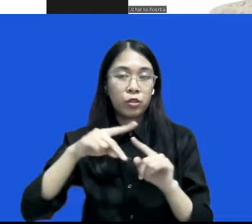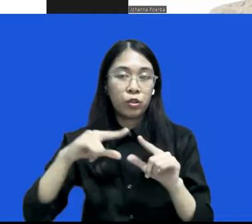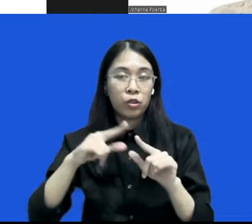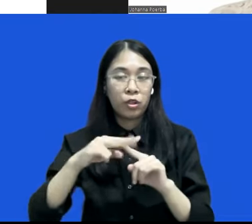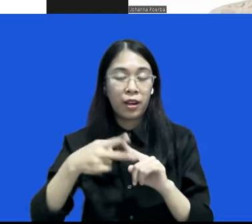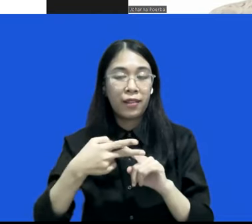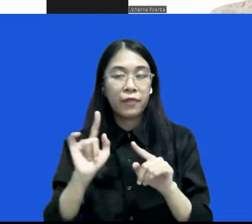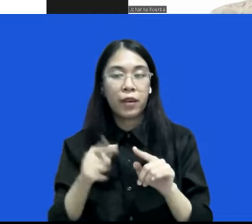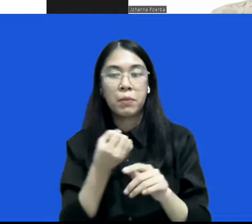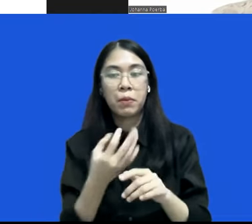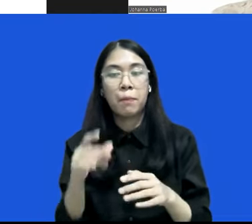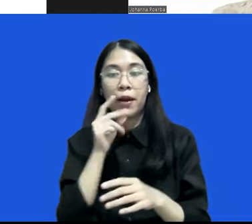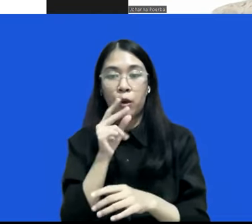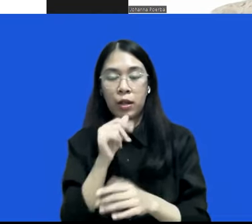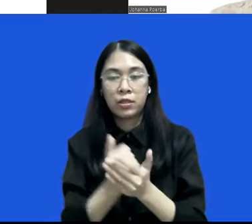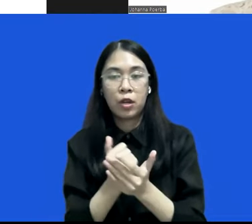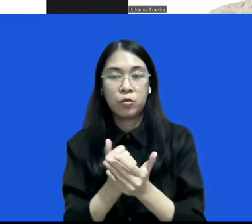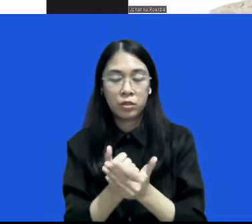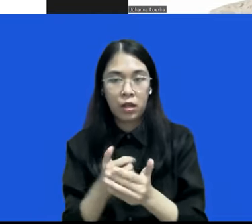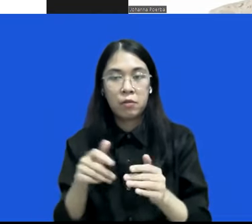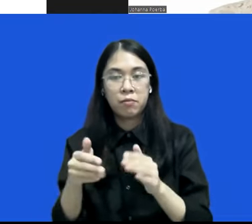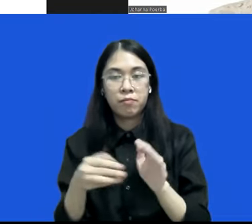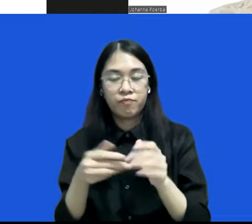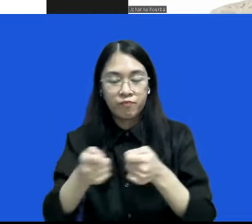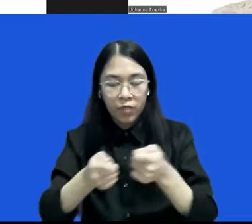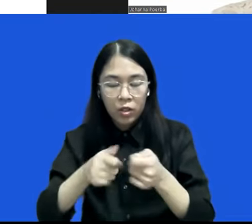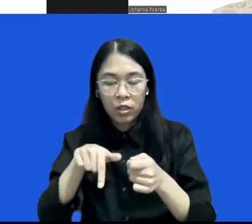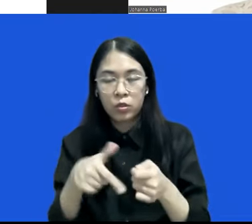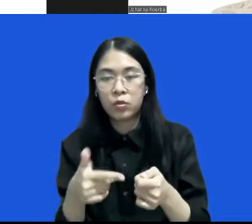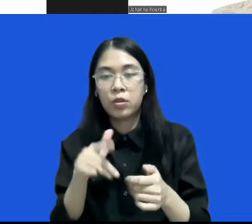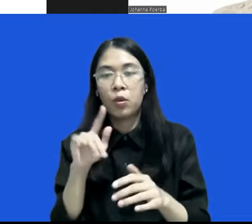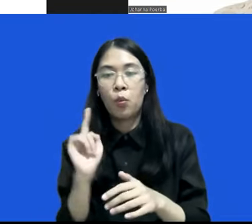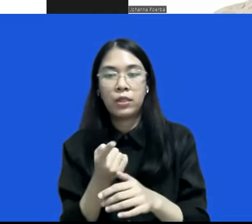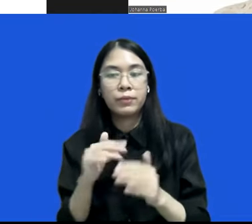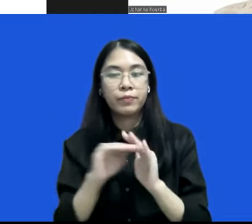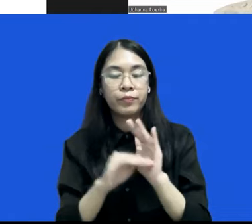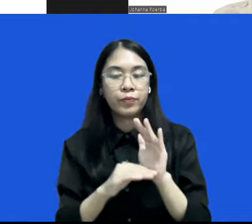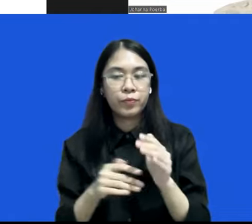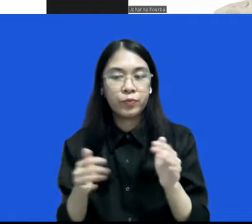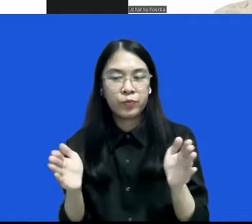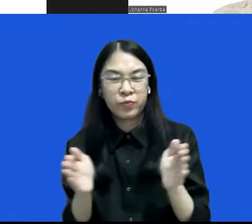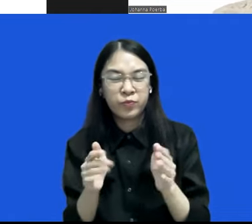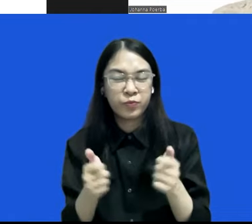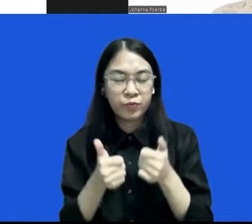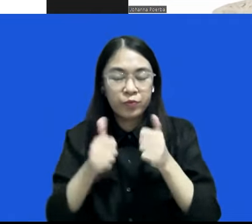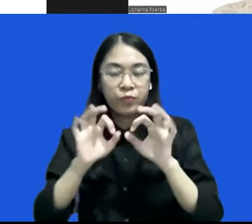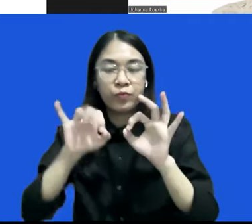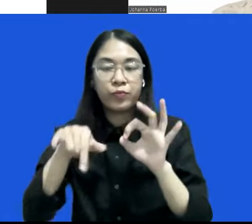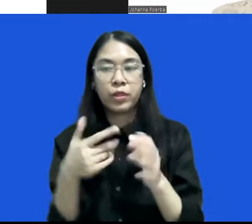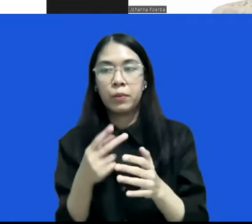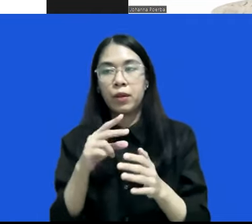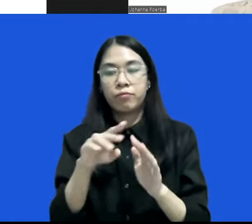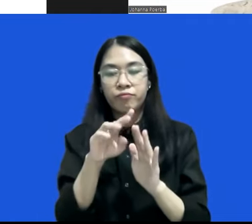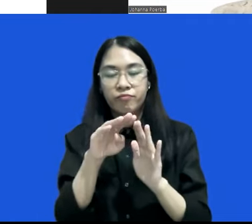beberapa rekomendasi bahwa seharusnya pengaturan terkait keadilan restoratif ini diatur secara lebih ketat dan juga nanti rinci dalam RKUHAP dan